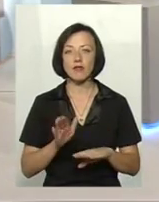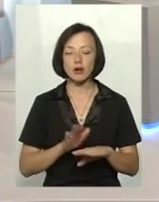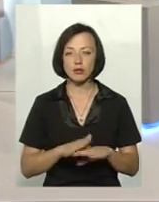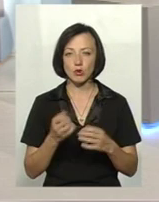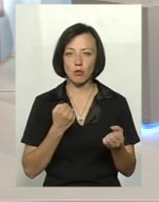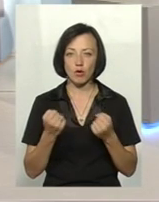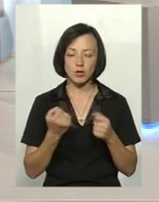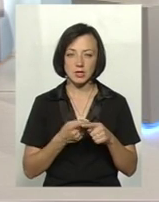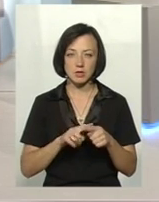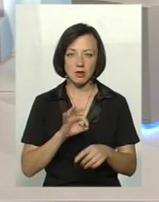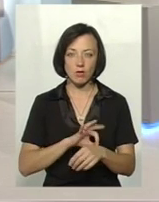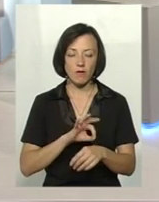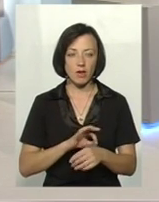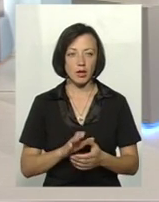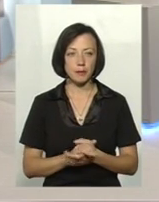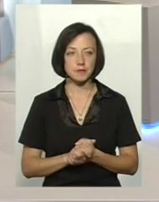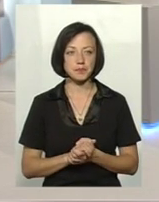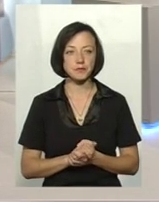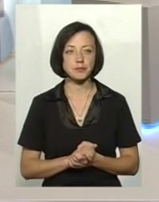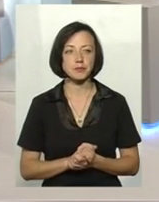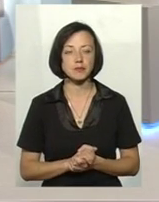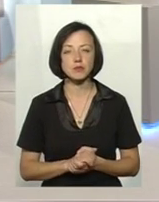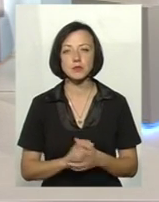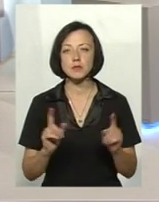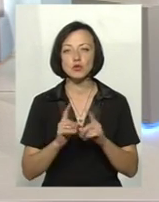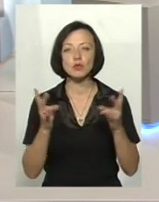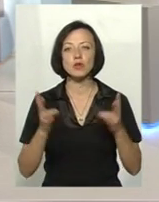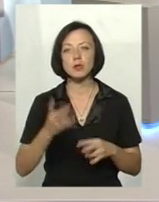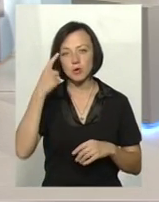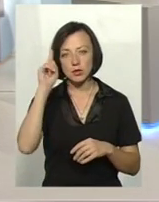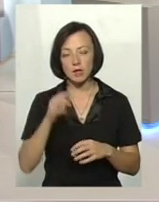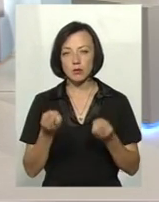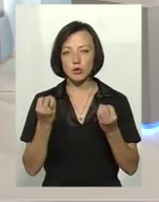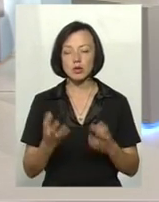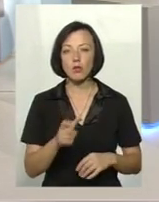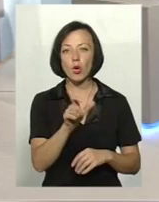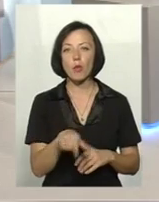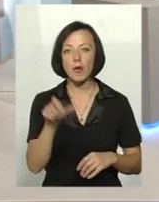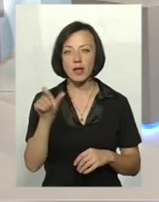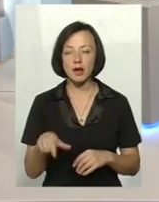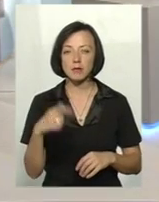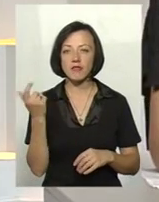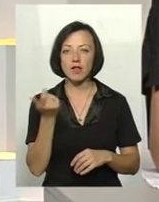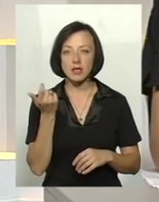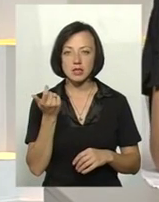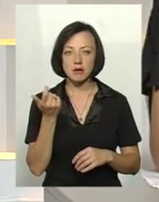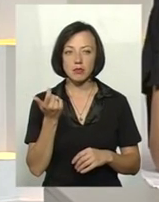боротися з цим захворюванням. Що потрібно знати простим громадянам, власникам